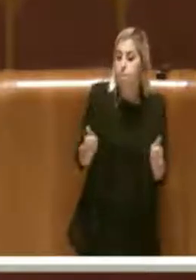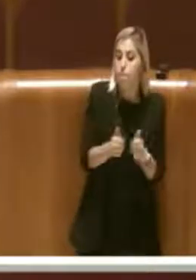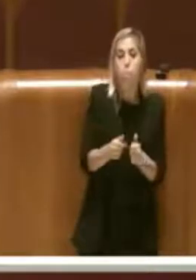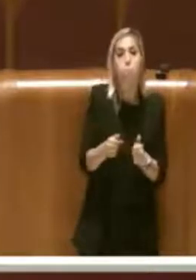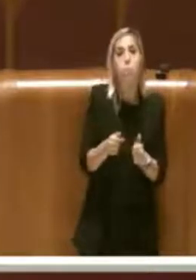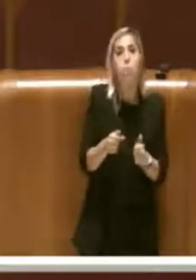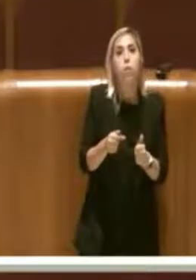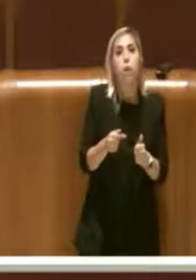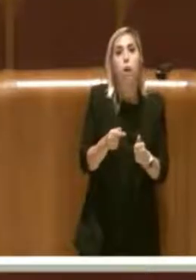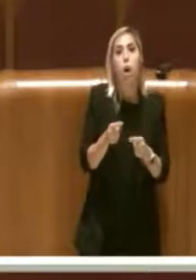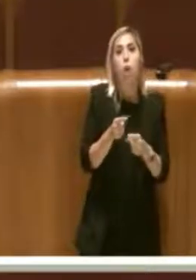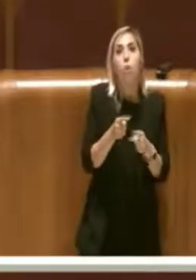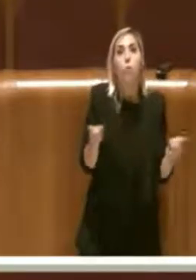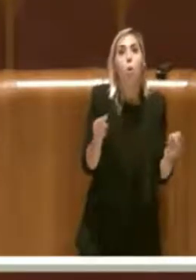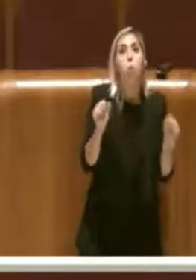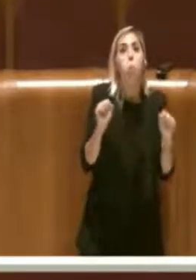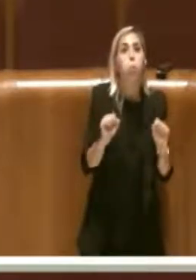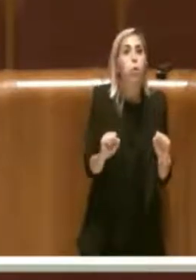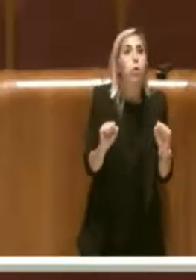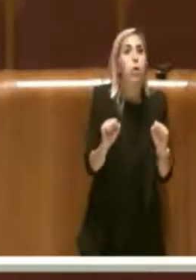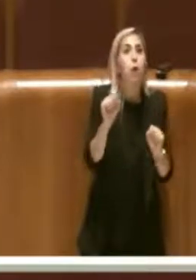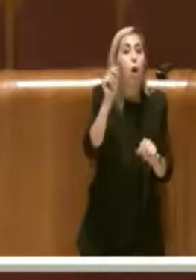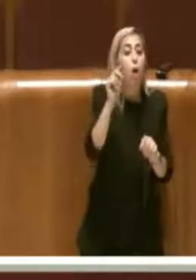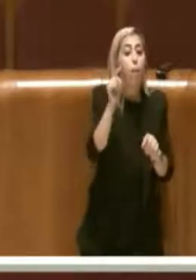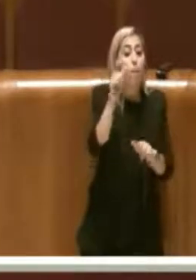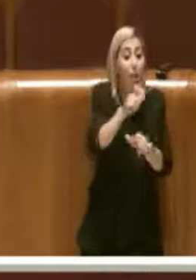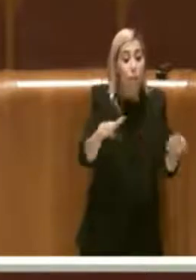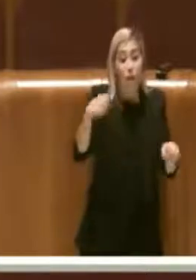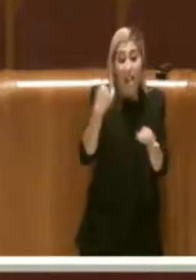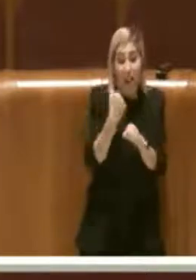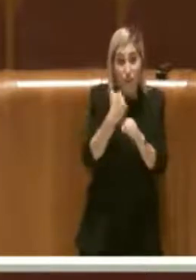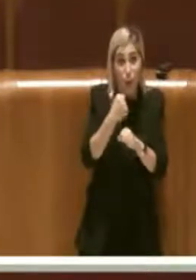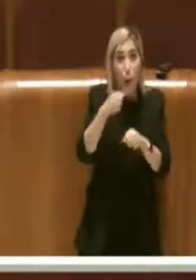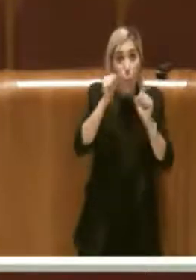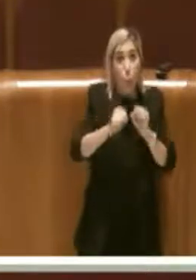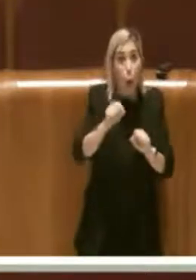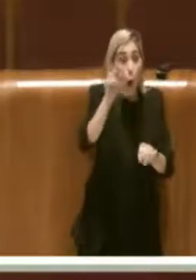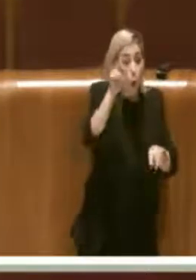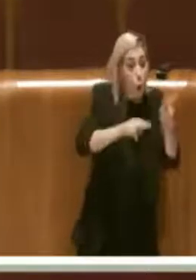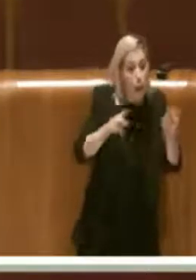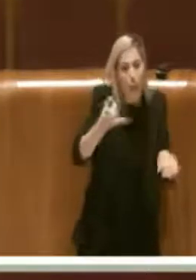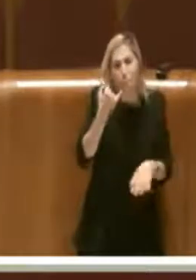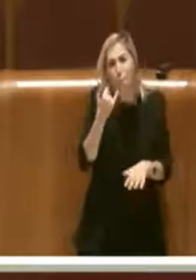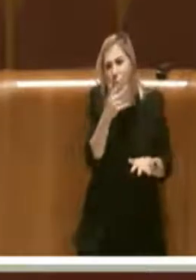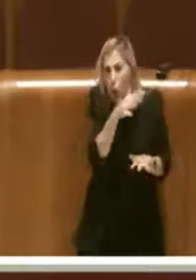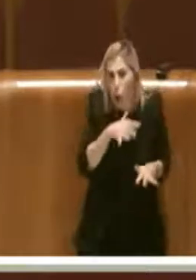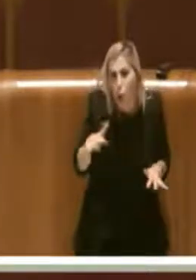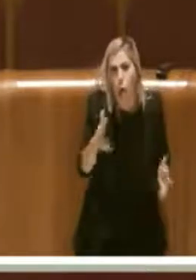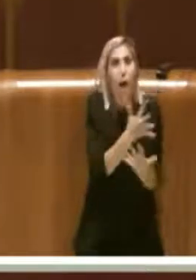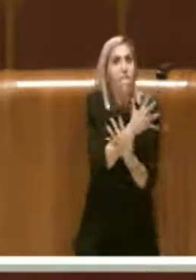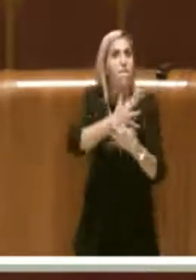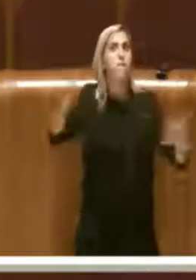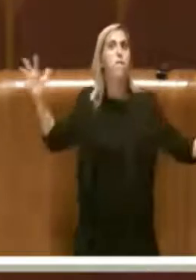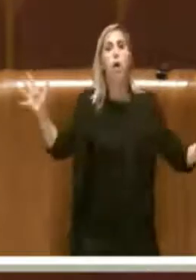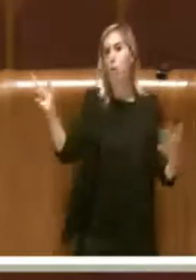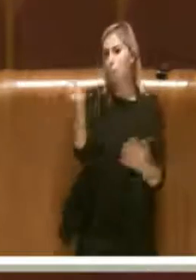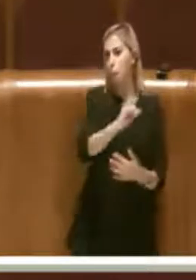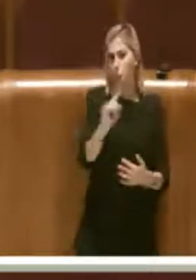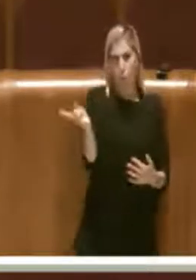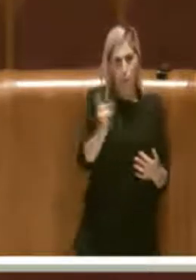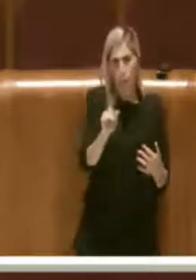controllare piccole aree, non grandi aree del territorio